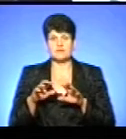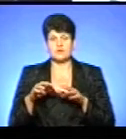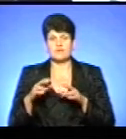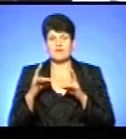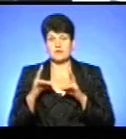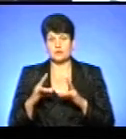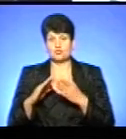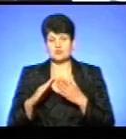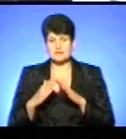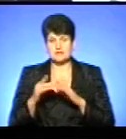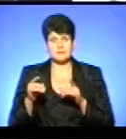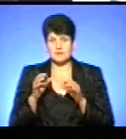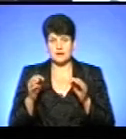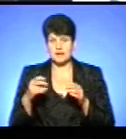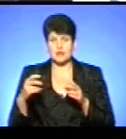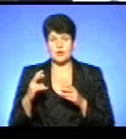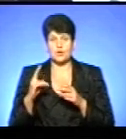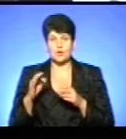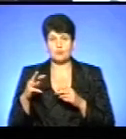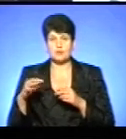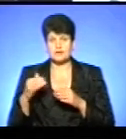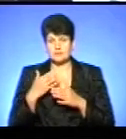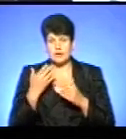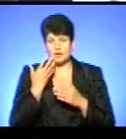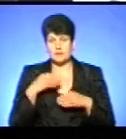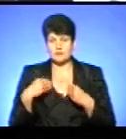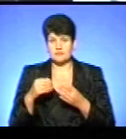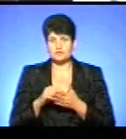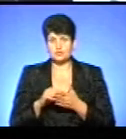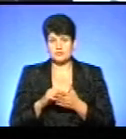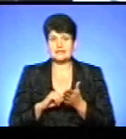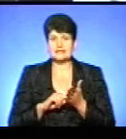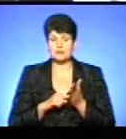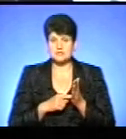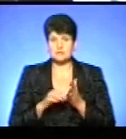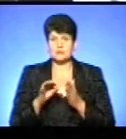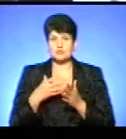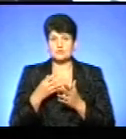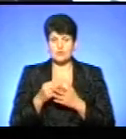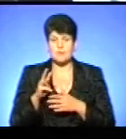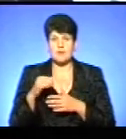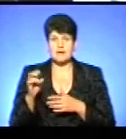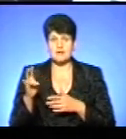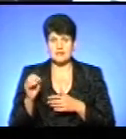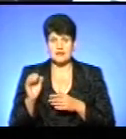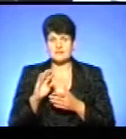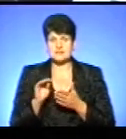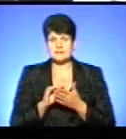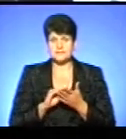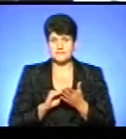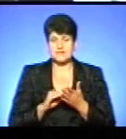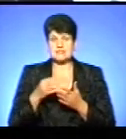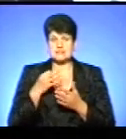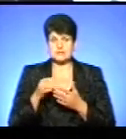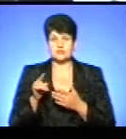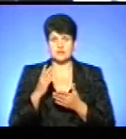аварійному, там жодних комунікацій не підведено. Коли я подавала документи, я наголосила про своє майно, все я розказала, задекларувала, сказала,